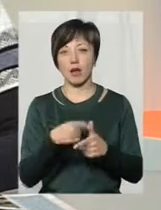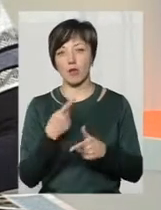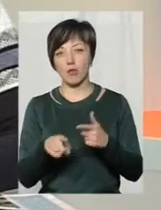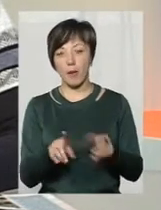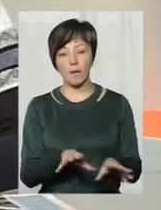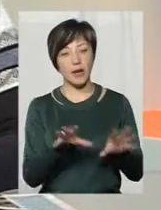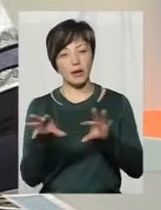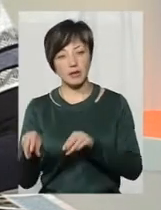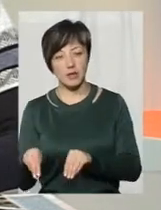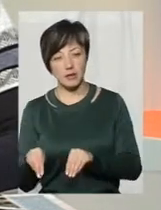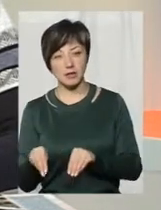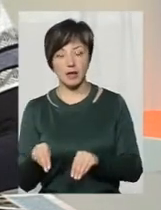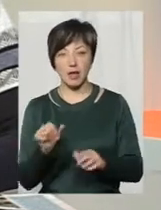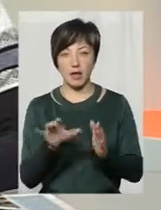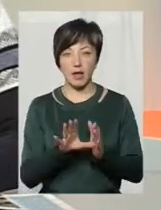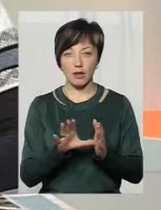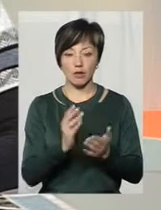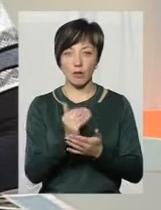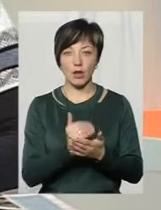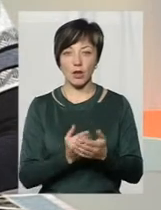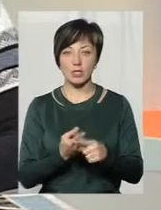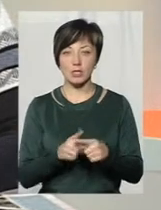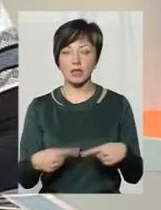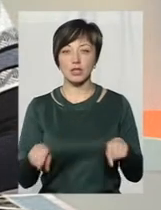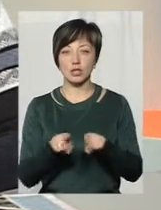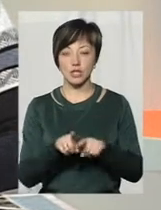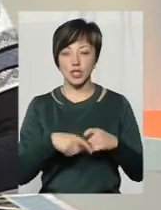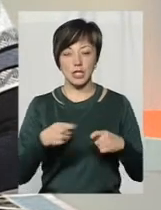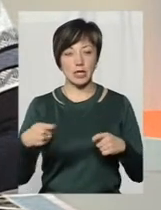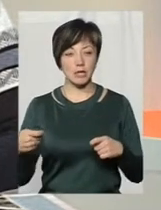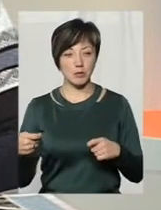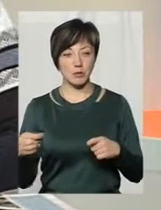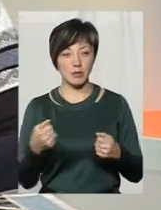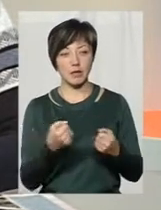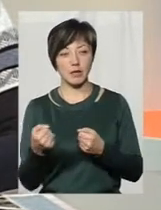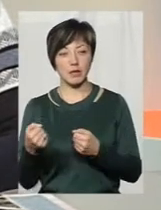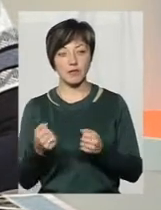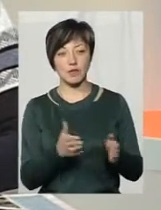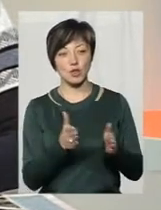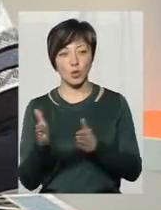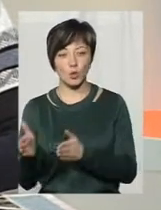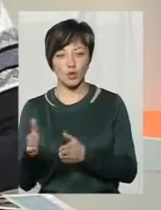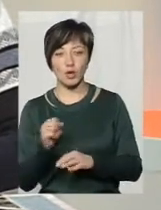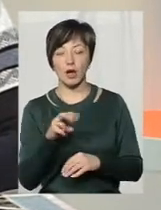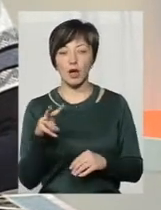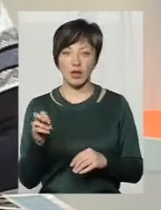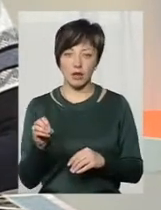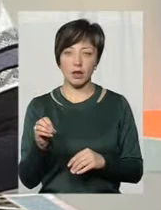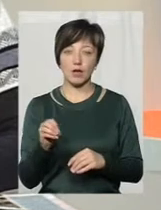перенесення мереж. Ось це теж певні затримки, відсрочки і все, але